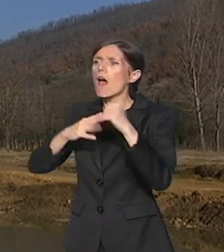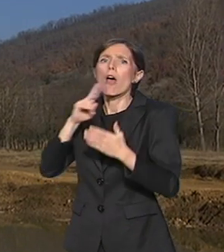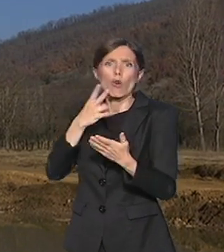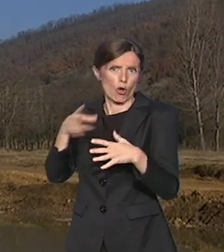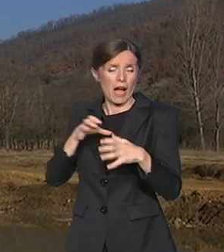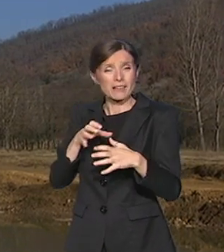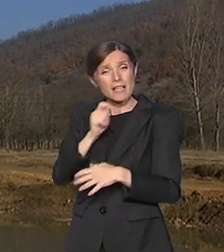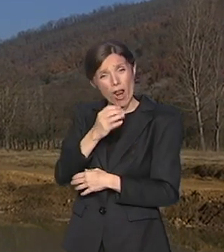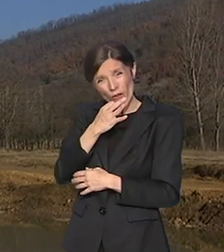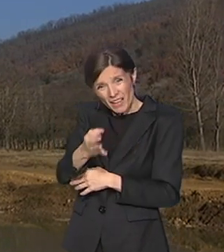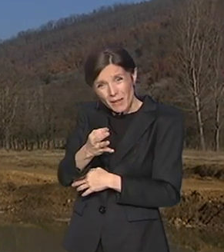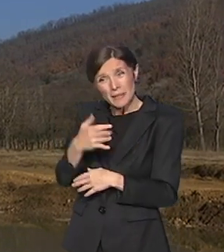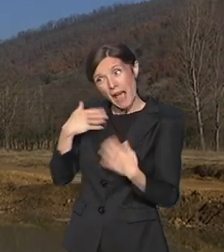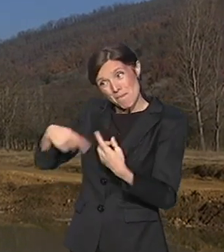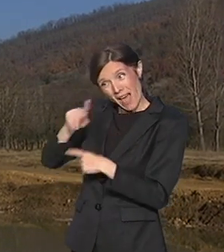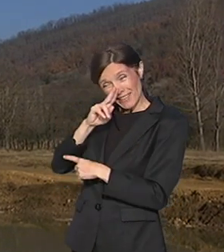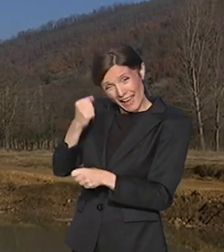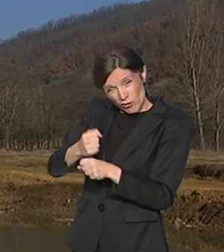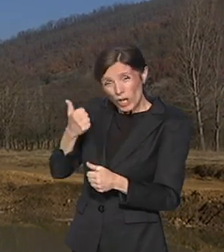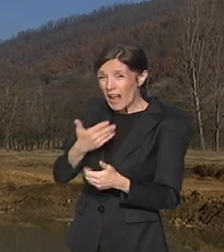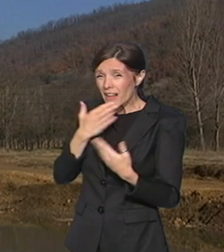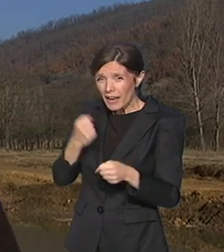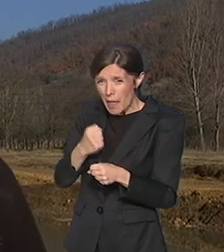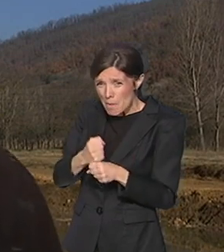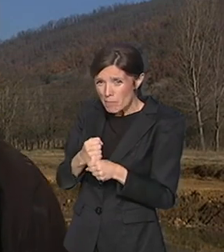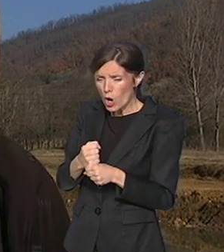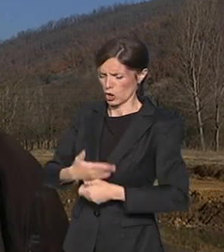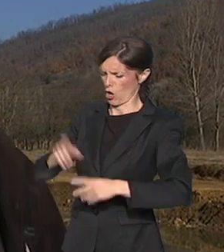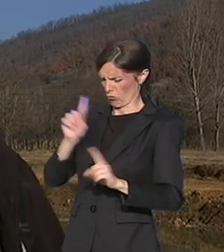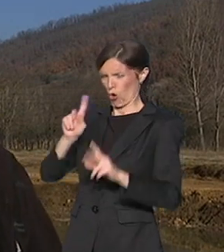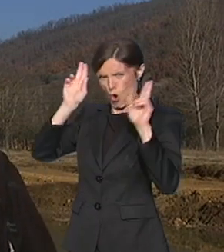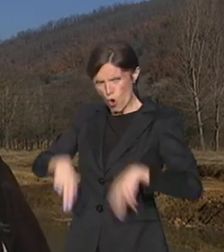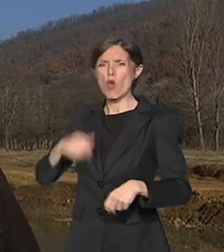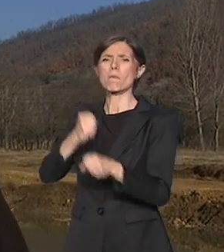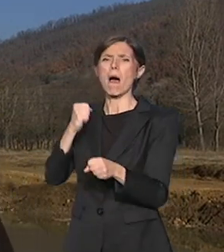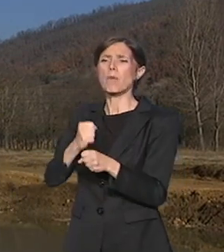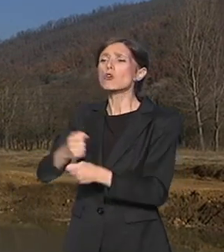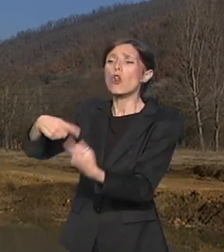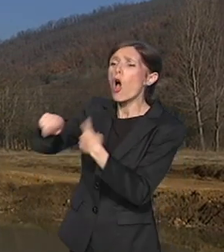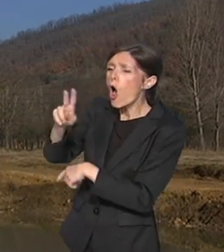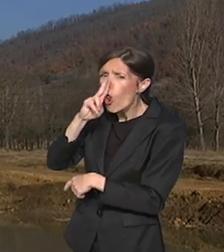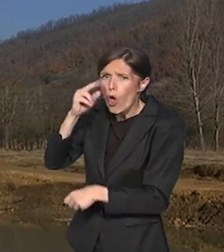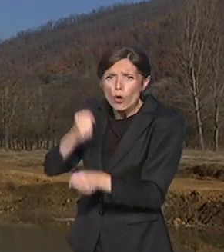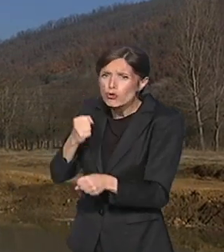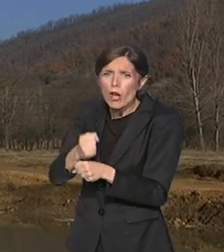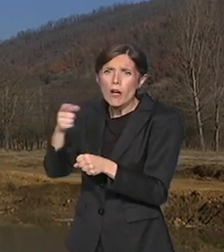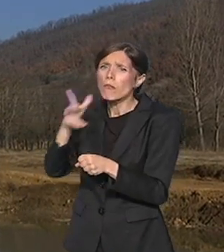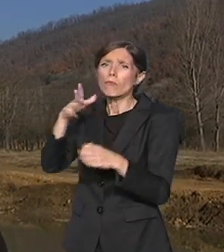neće mladina raditi ili nema posla za njeg? Ma ima posla, samo ne radi. Vre, ti, sestro, ne radi.